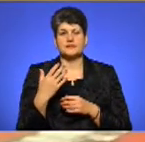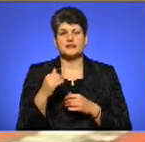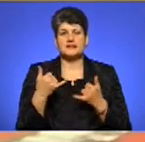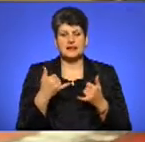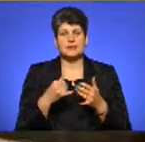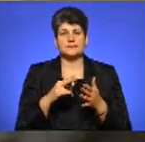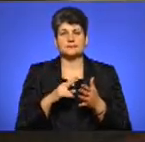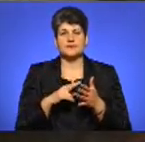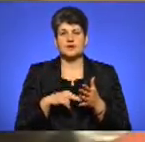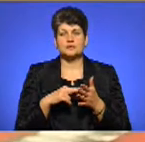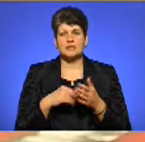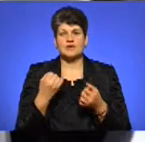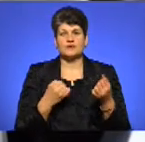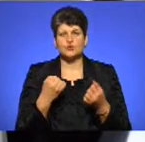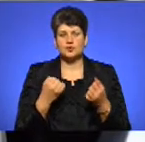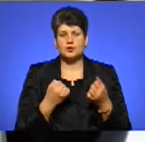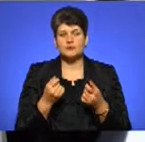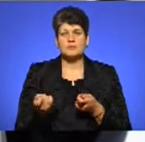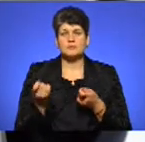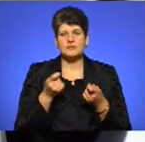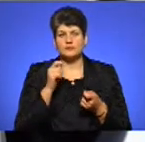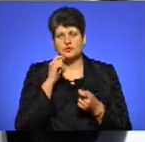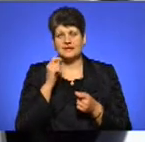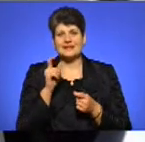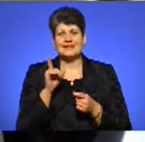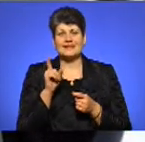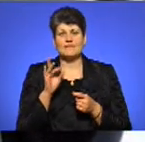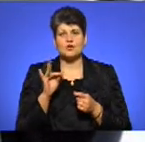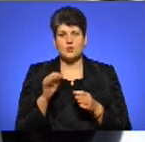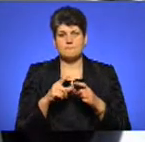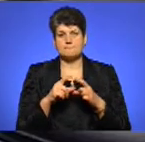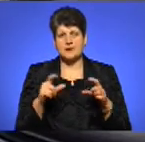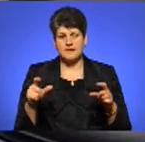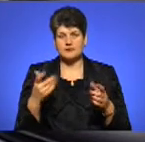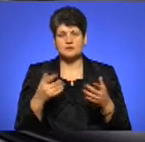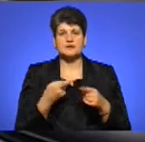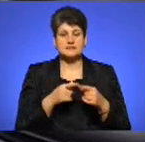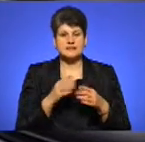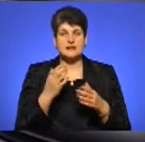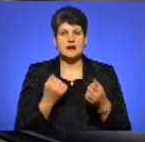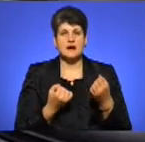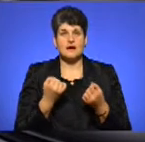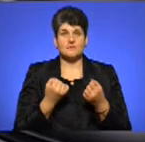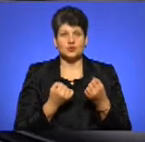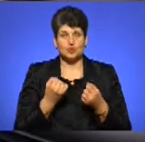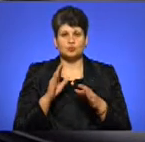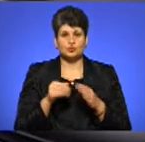автівок, які були ввезені в Україну в так званих євроблях. Якщо такі авто будуть розмитнені протягом 90 днів після